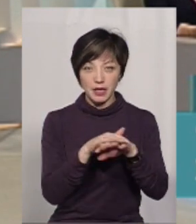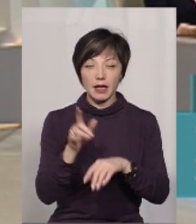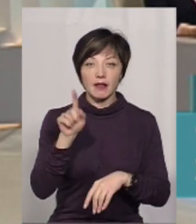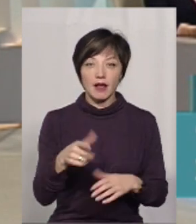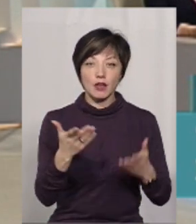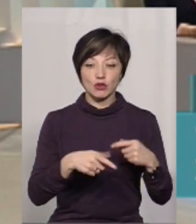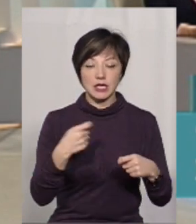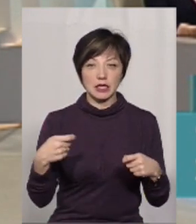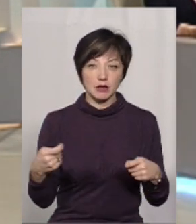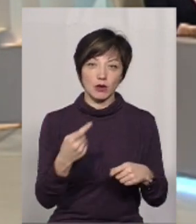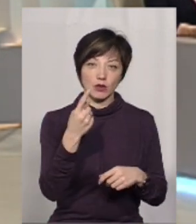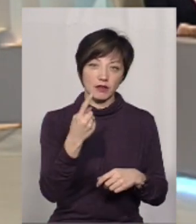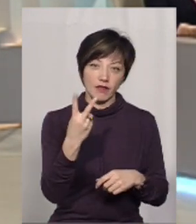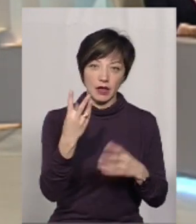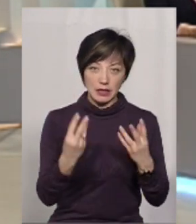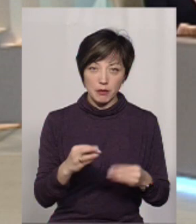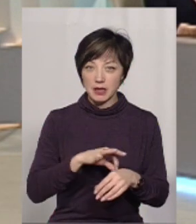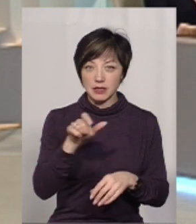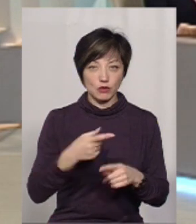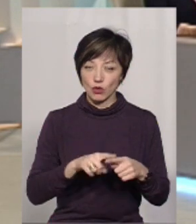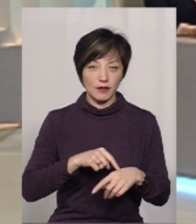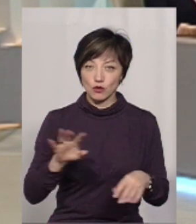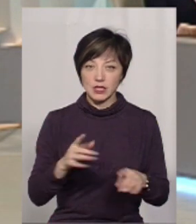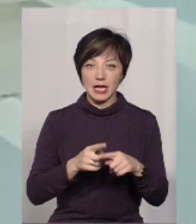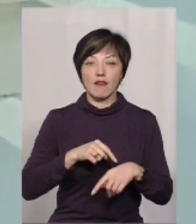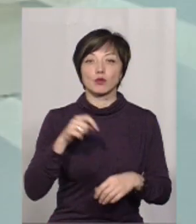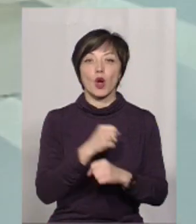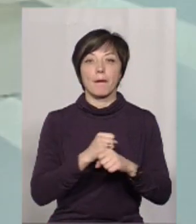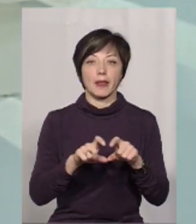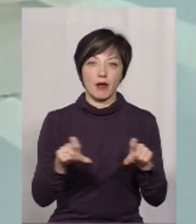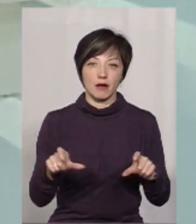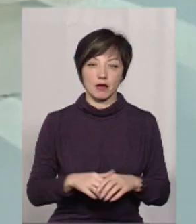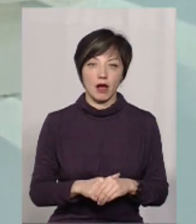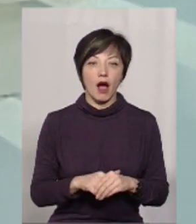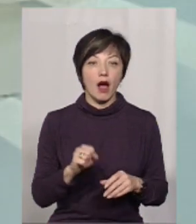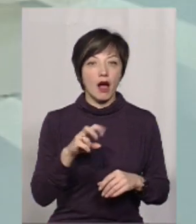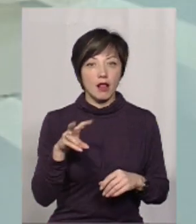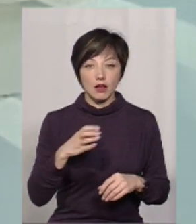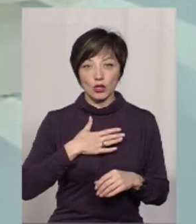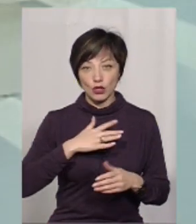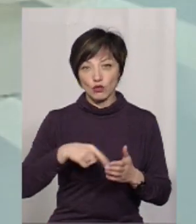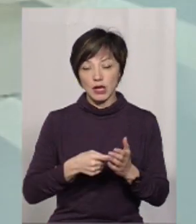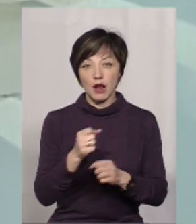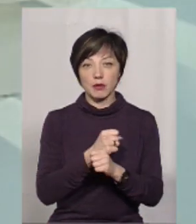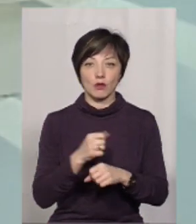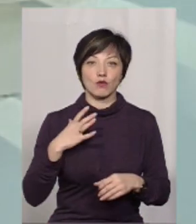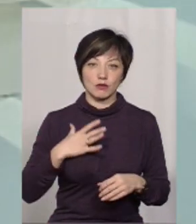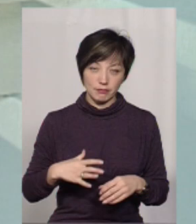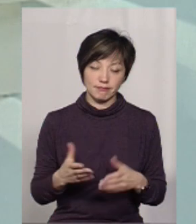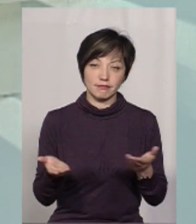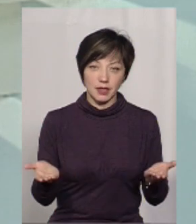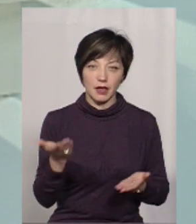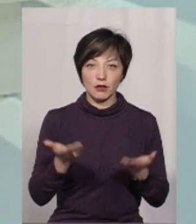навіть якщо там затримка один-два дні, то пацієнти цього не відчують. Це відчує аптека. Але наша комунальна аптека мусить